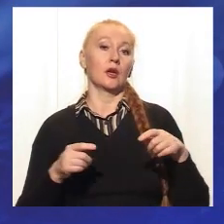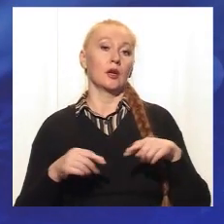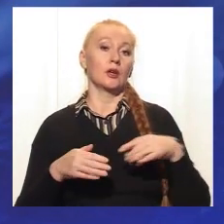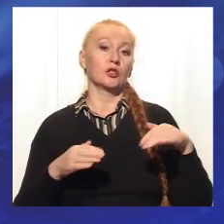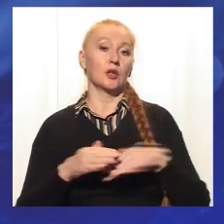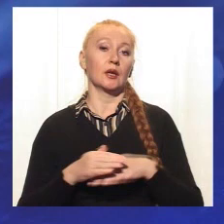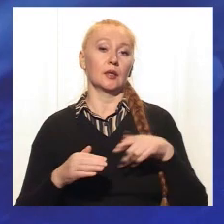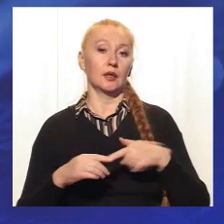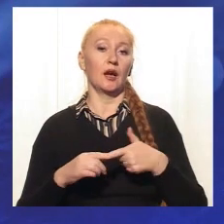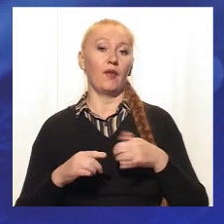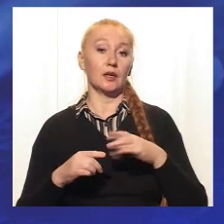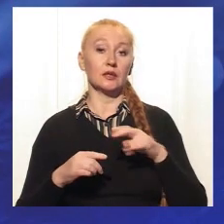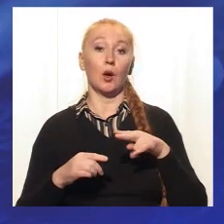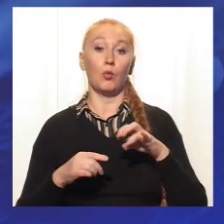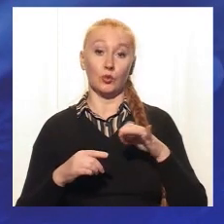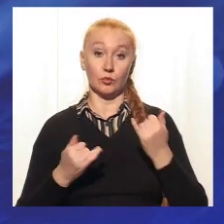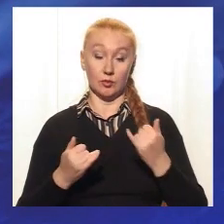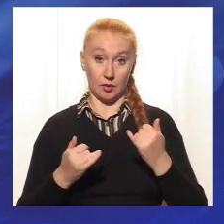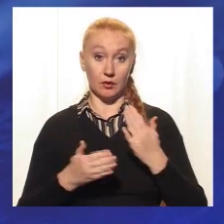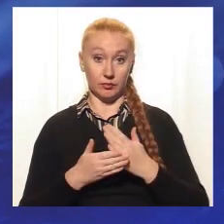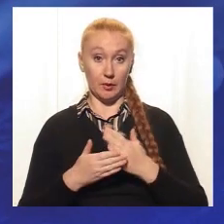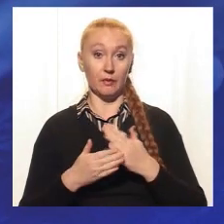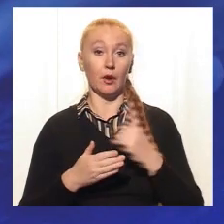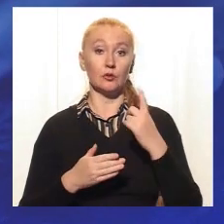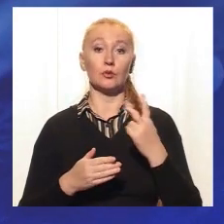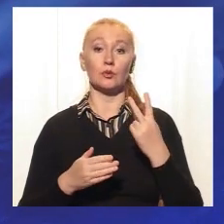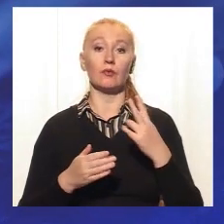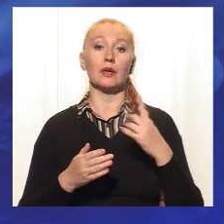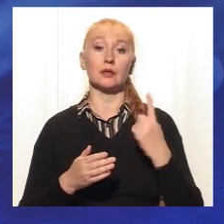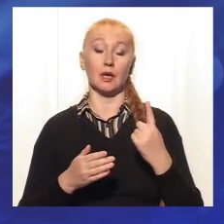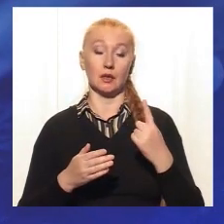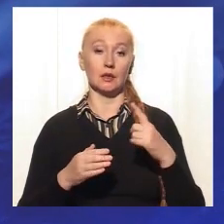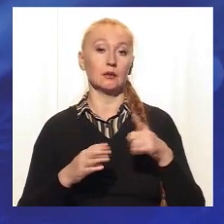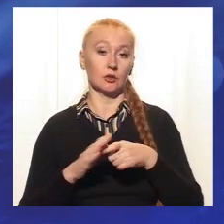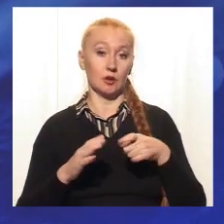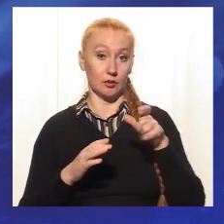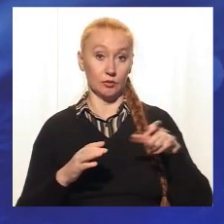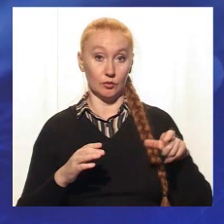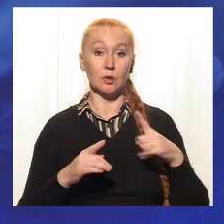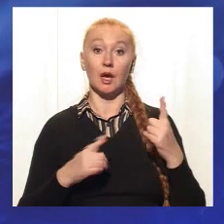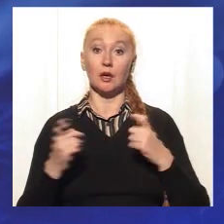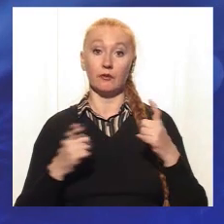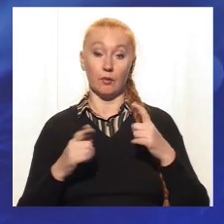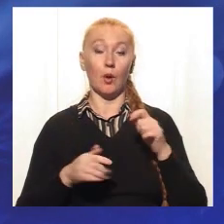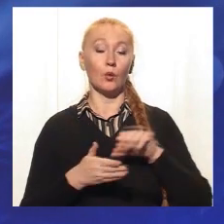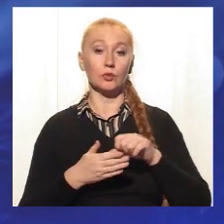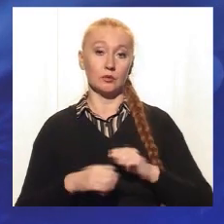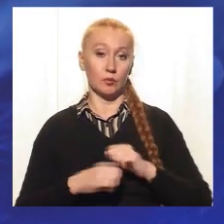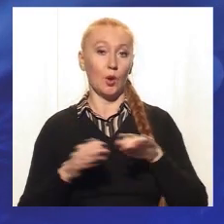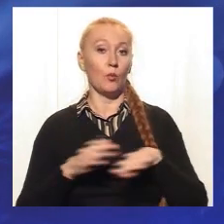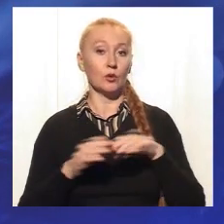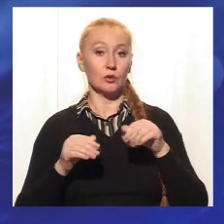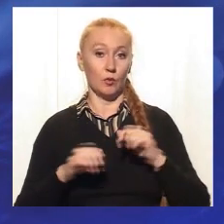Полунін. Наразі під землею у шахтах Кривба-Залізродкому перебуває 121 гірник. За інформацією учасників акції підземного